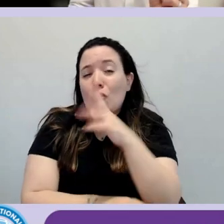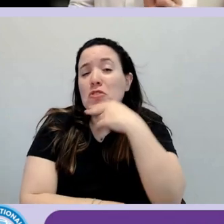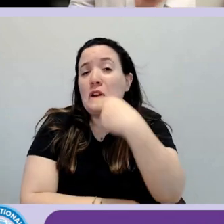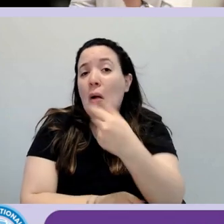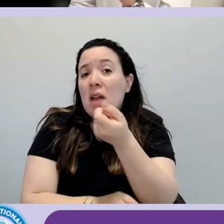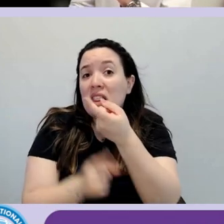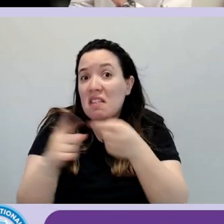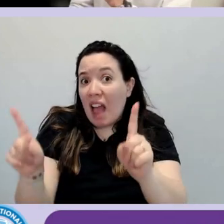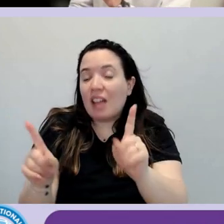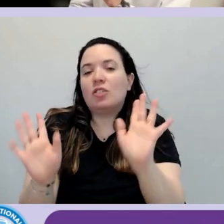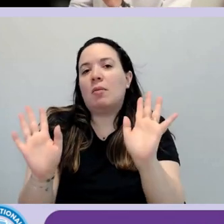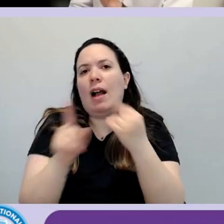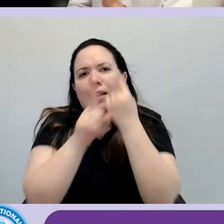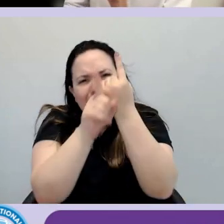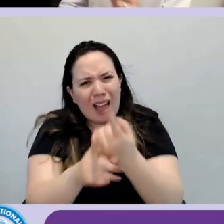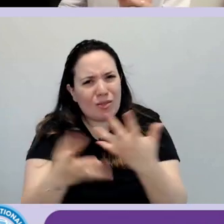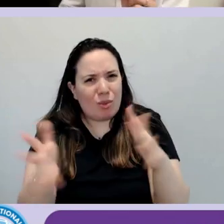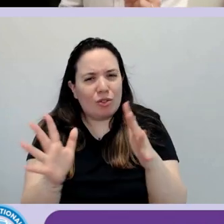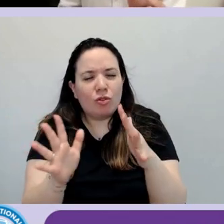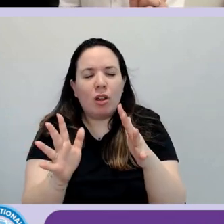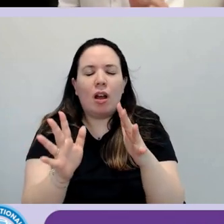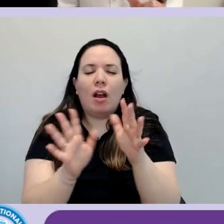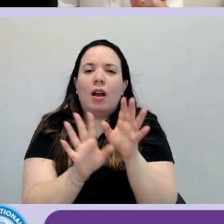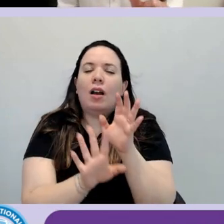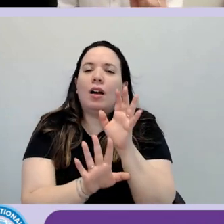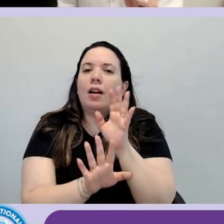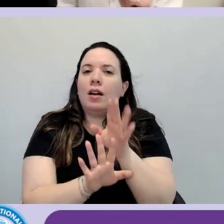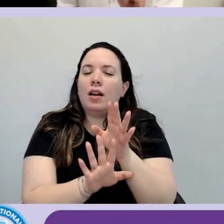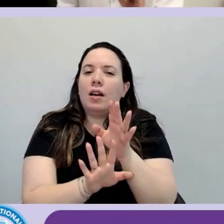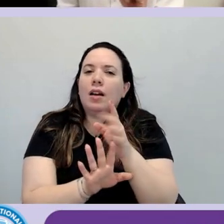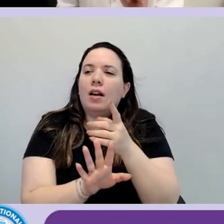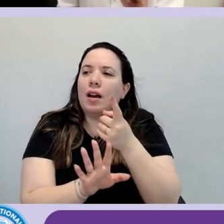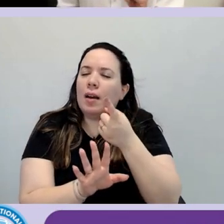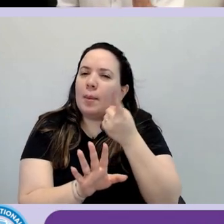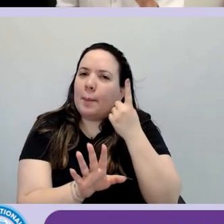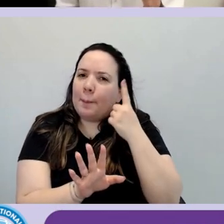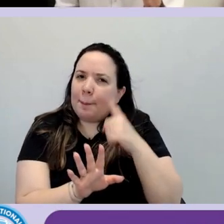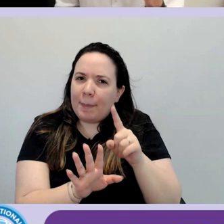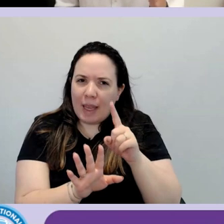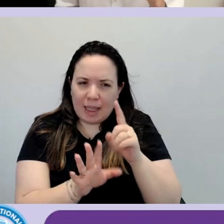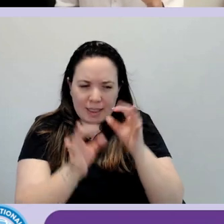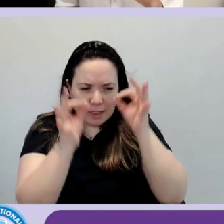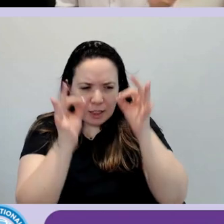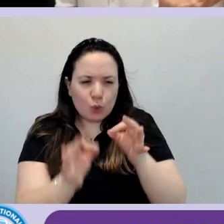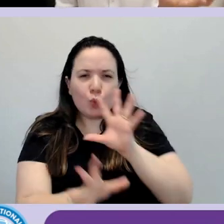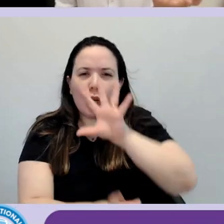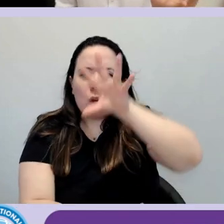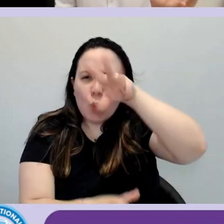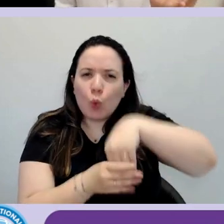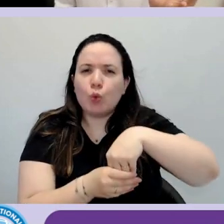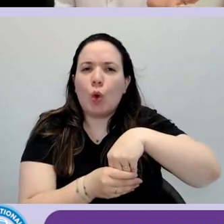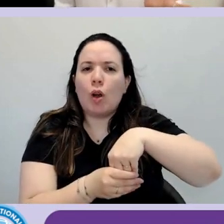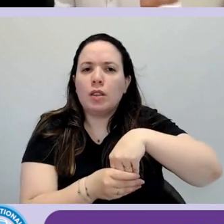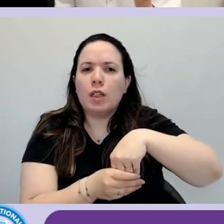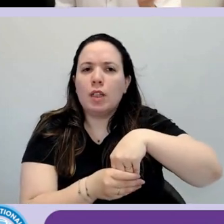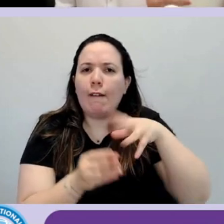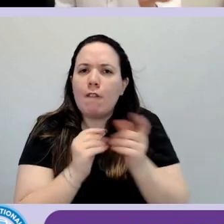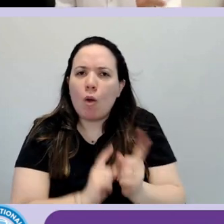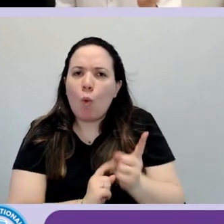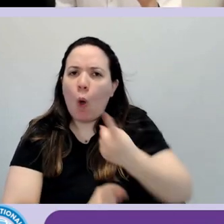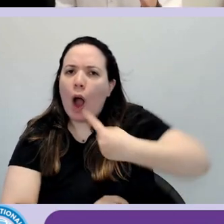che cosa dovremmo fare per essere sicuri che sia anche inclusivo? Beh, vediamolo, no?